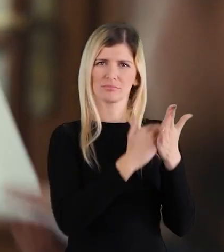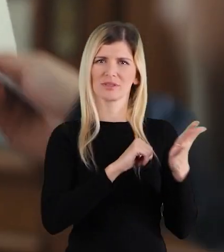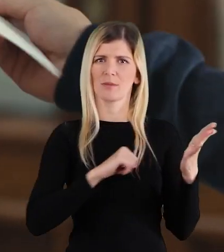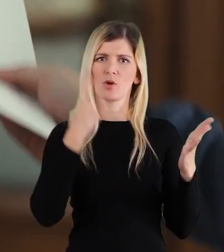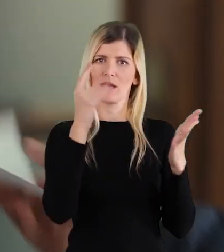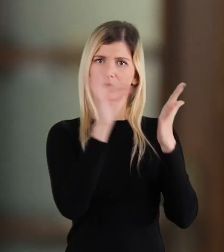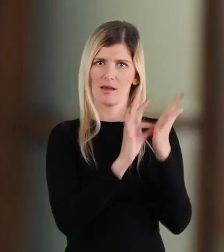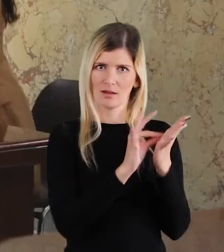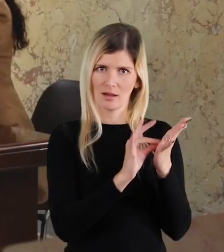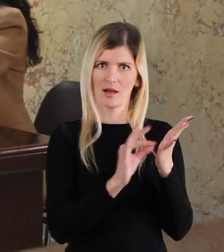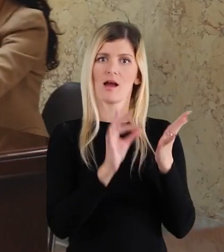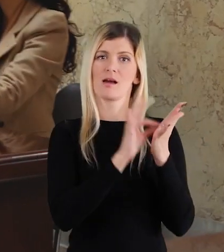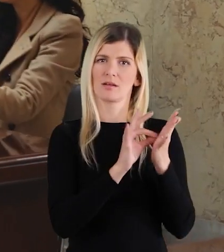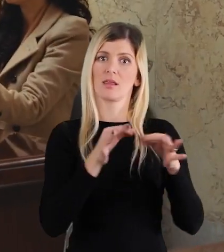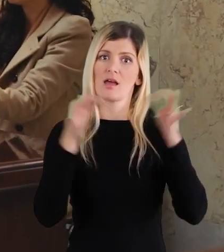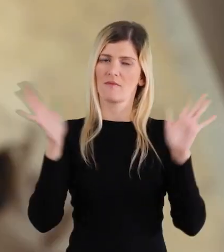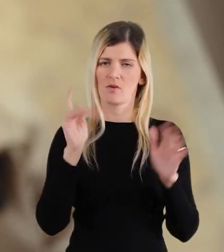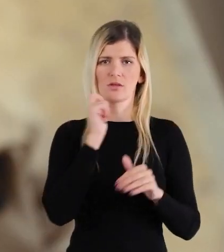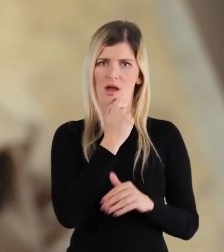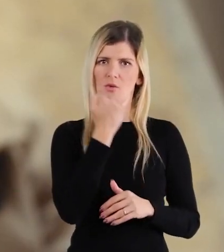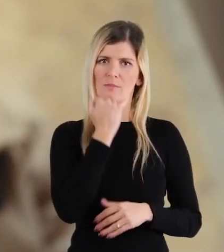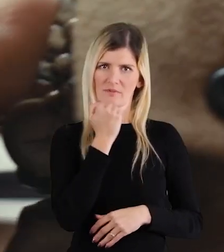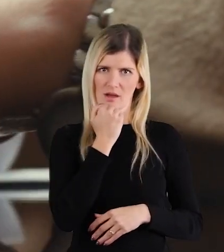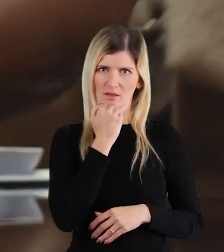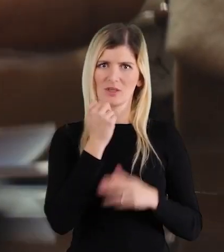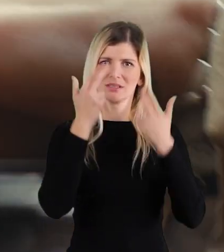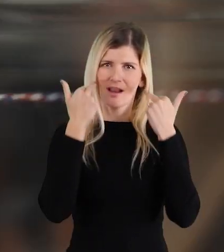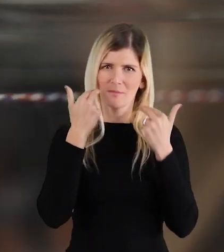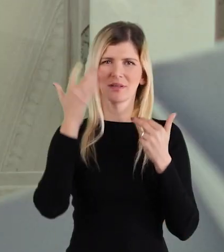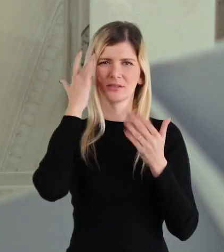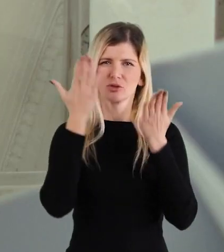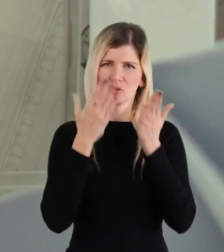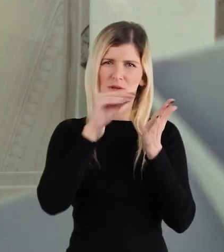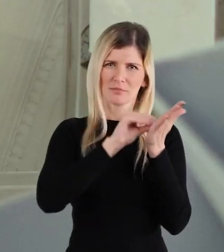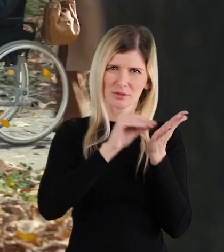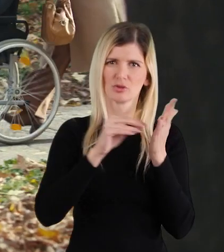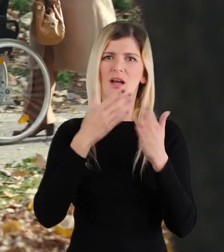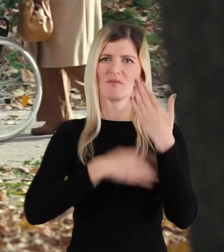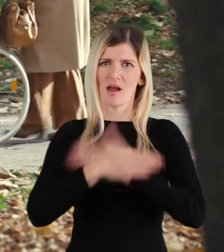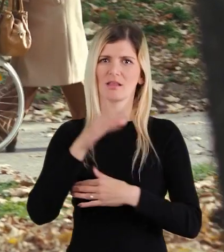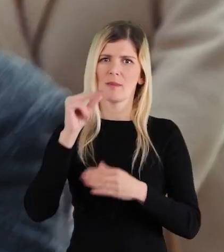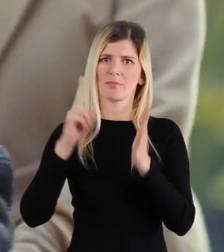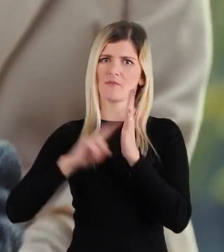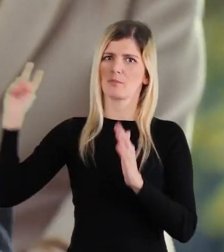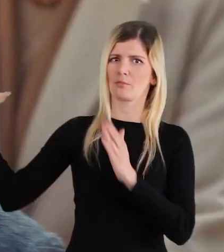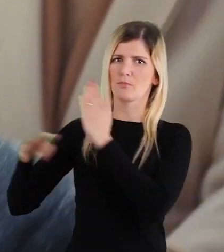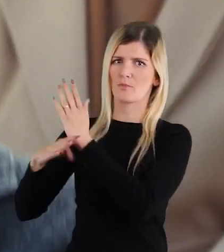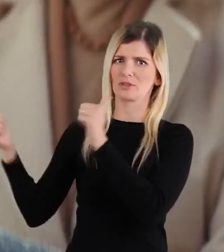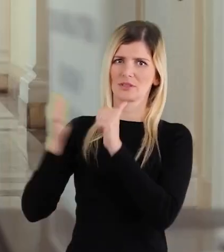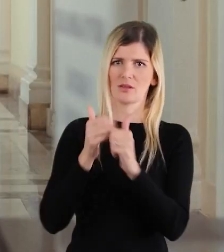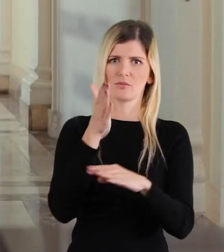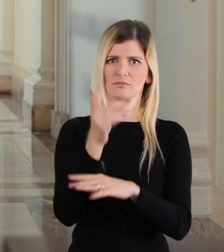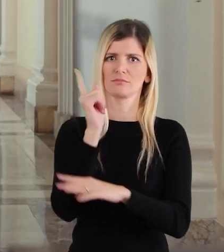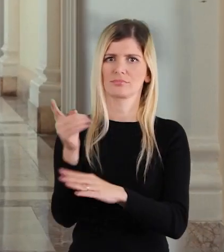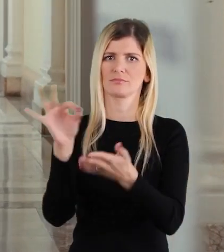Glasuje se tako što se na glasačkom listiću zaokruži redni broj ispred naziva jedne izborne liste. Glasovanje je tajno i osobno. Slijepi, nepismeni ili osobe s invaliditetom